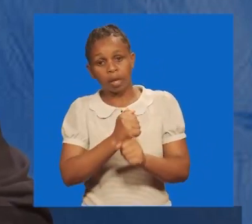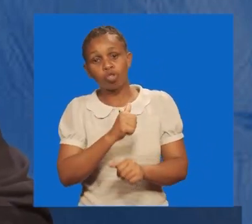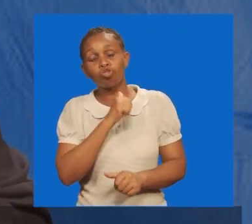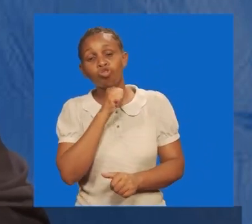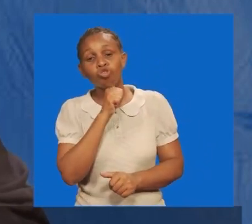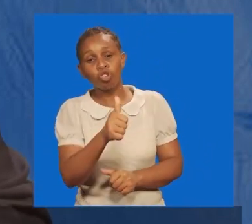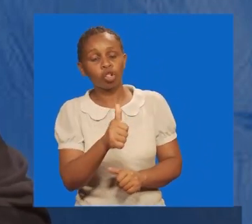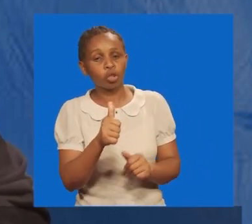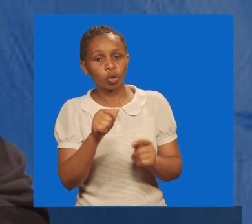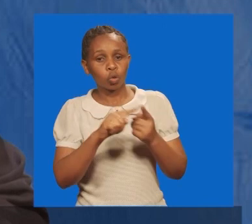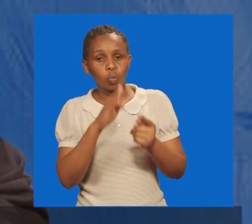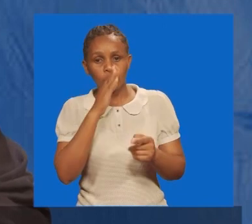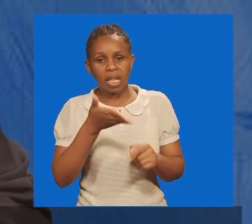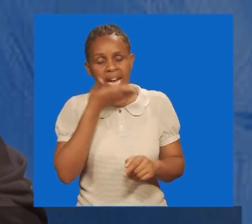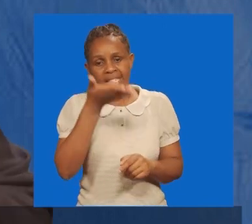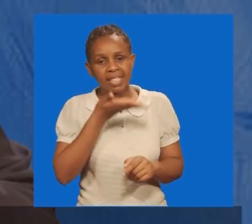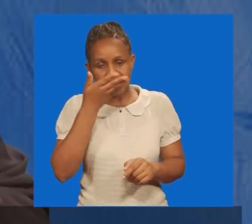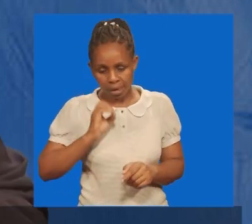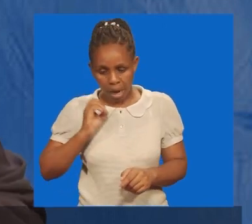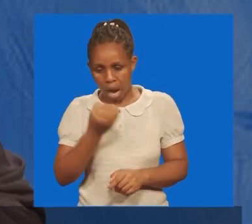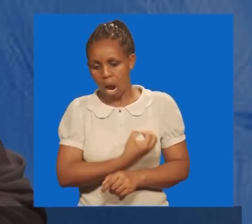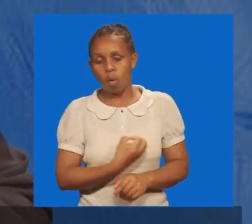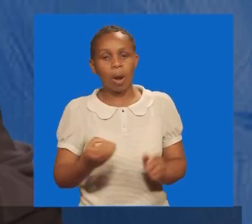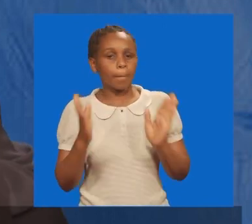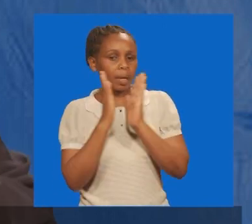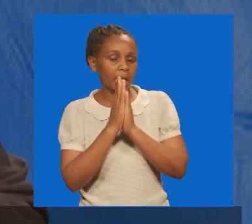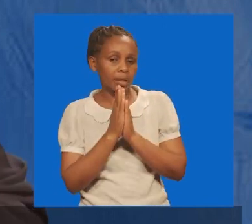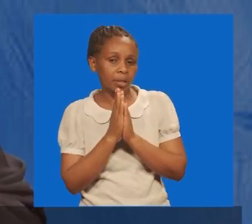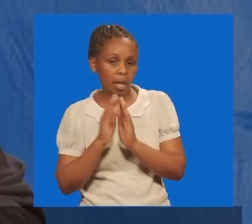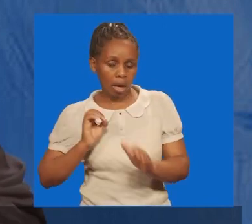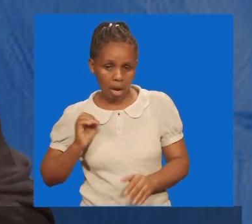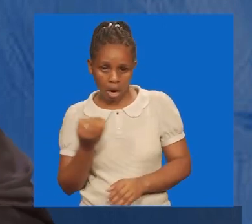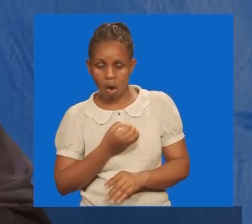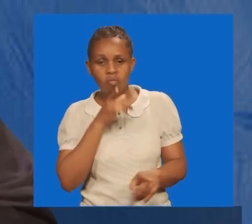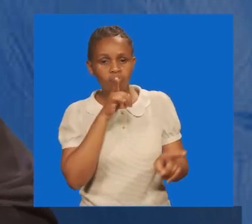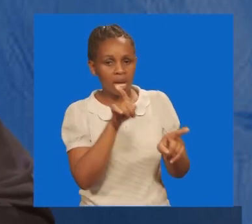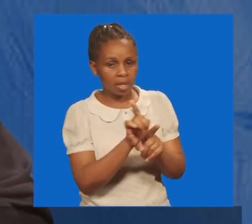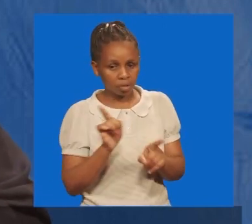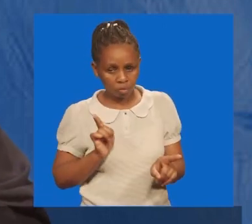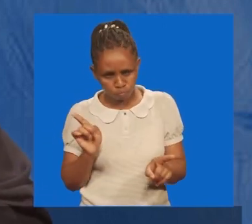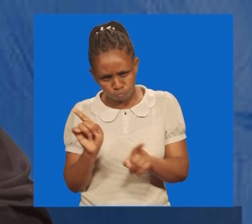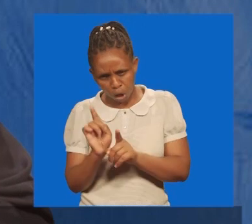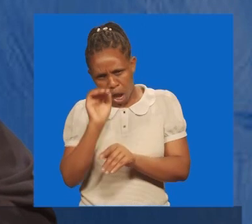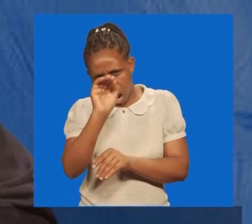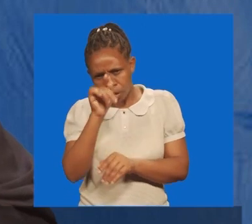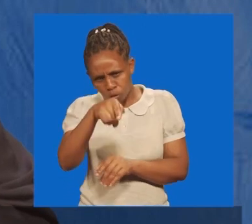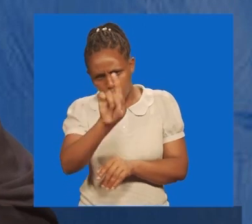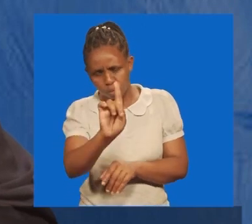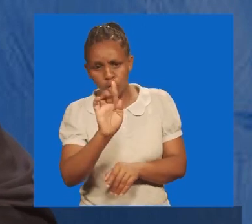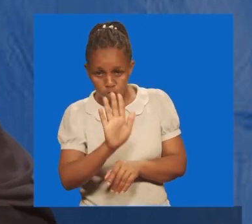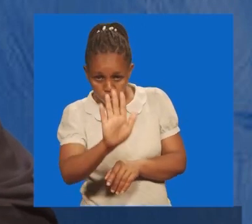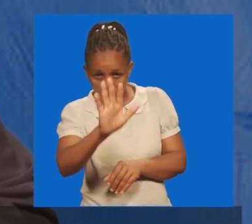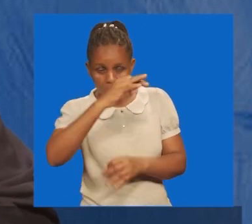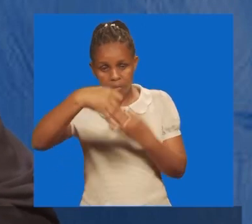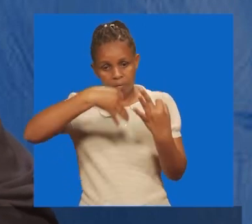tusingibiwe maombi yetu, ivo basi, nduguzangu, ndadazangu, tunjiulize, ushirika